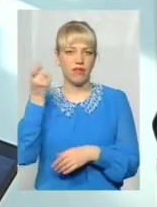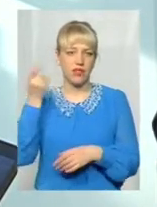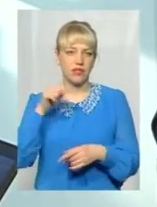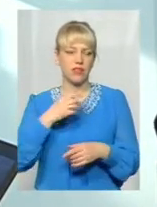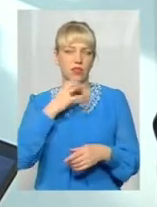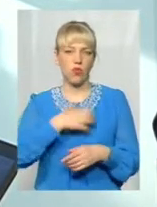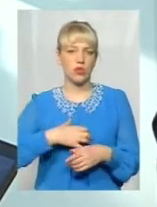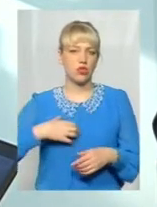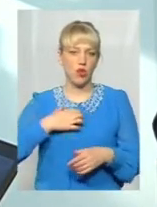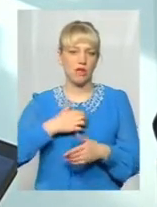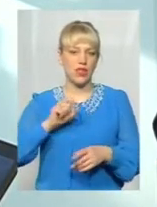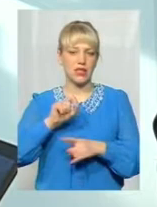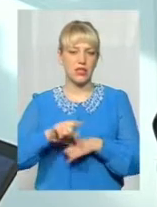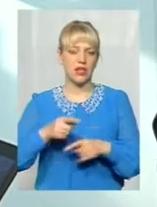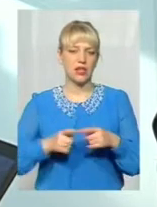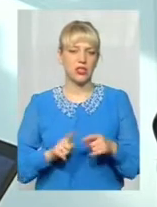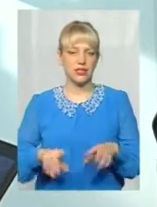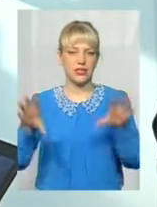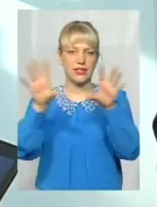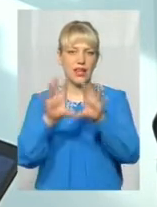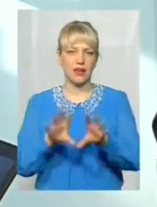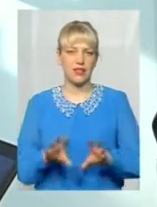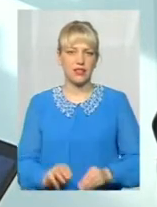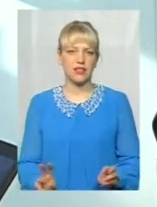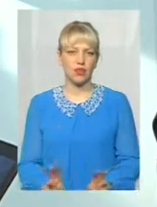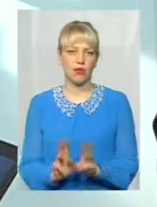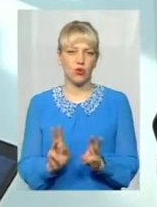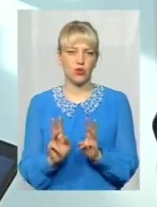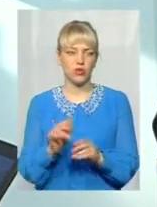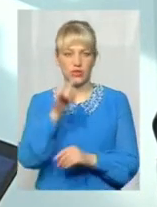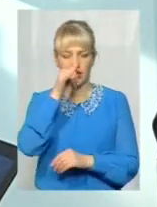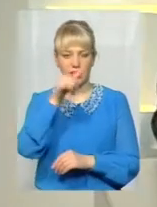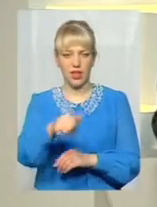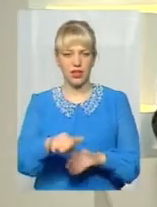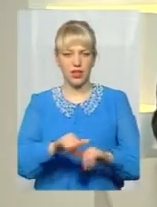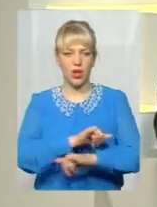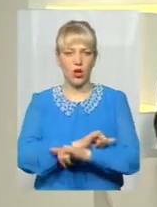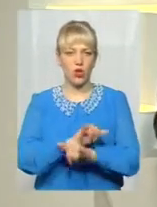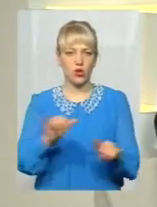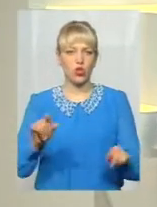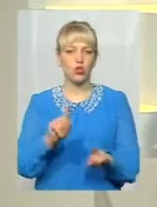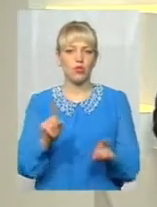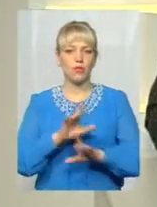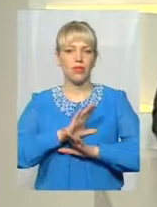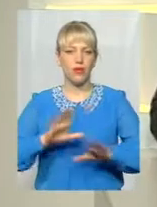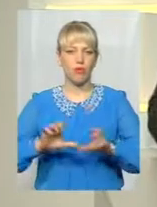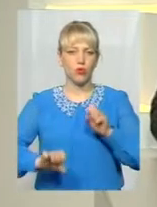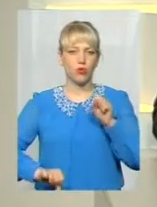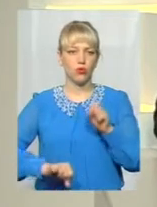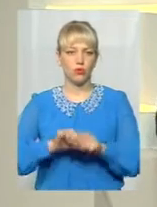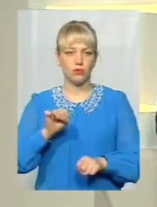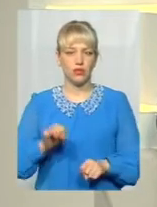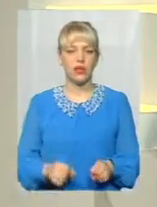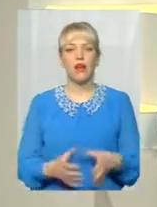основна задача – це загасити пожежу, додати її розповсюватися і не було збитків. Але все ж таки весна прийшла, дуже